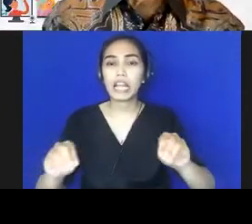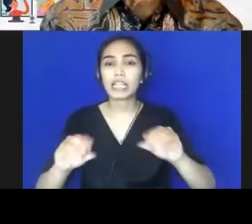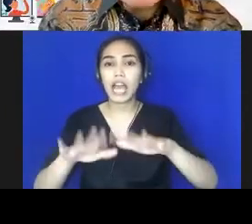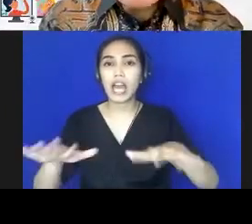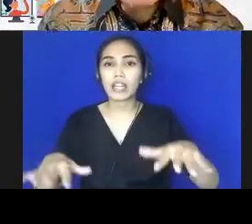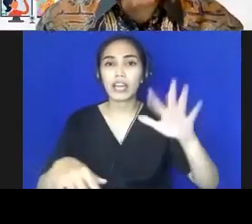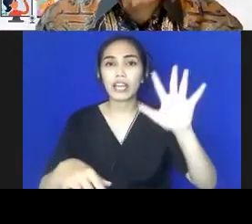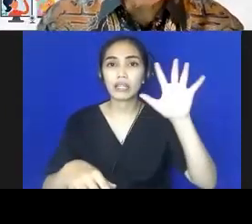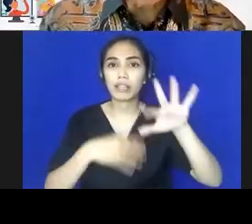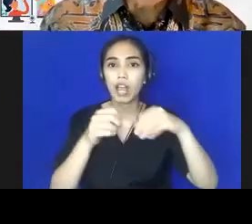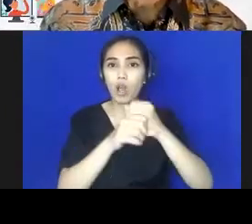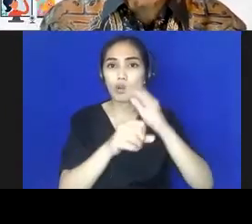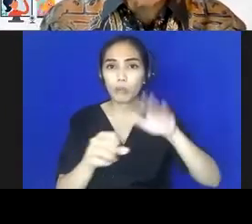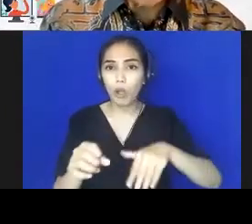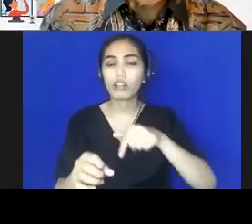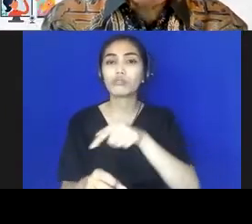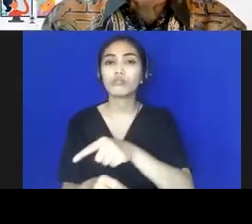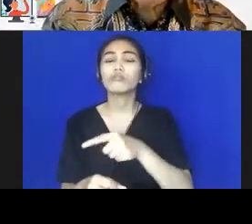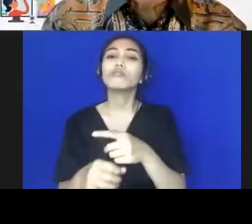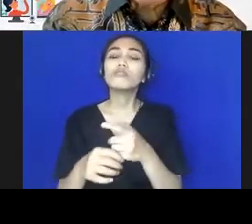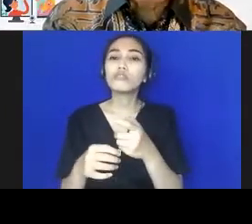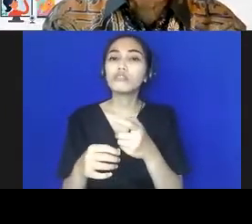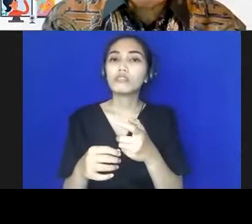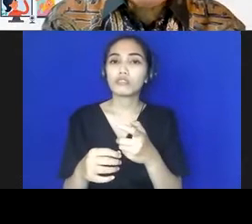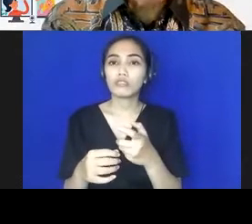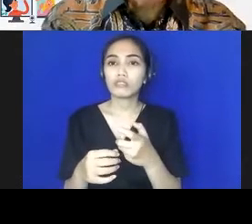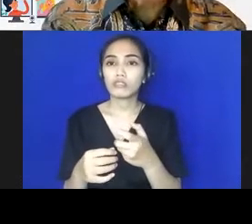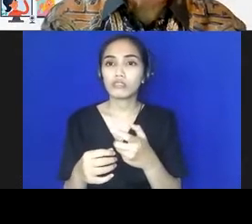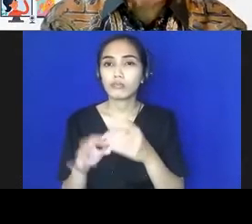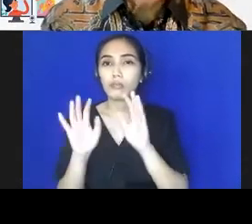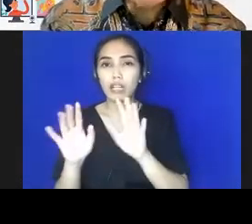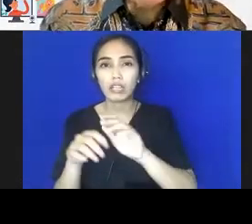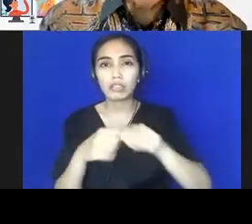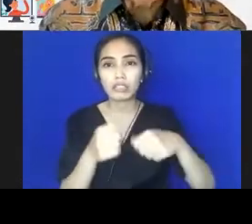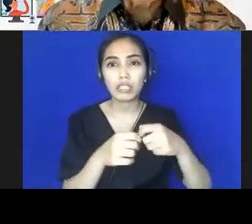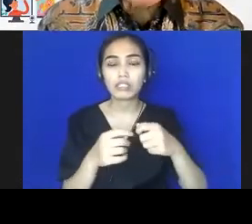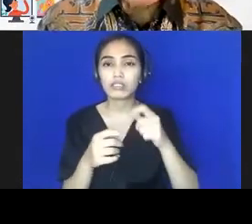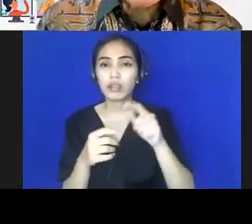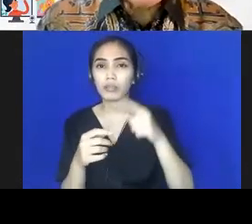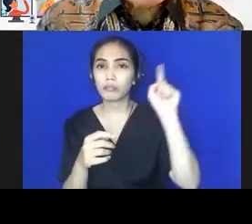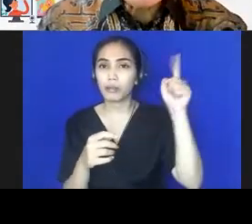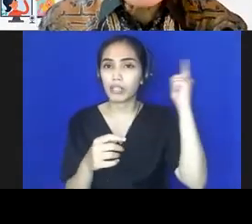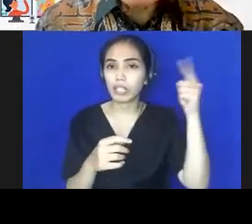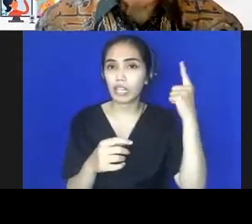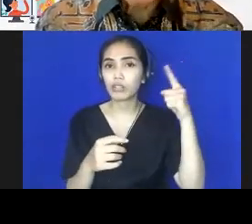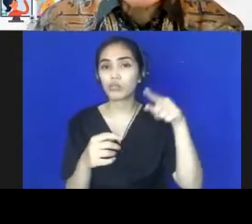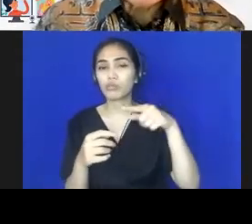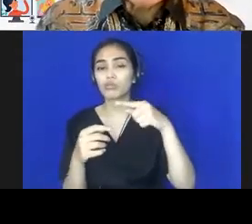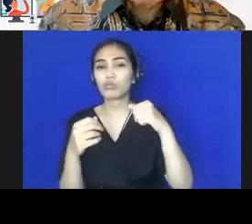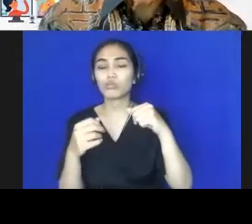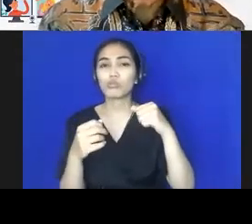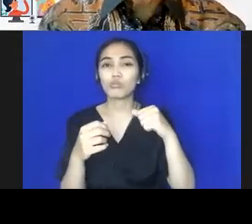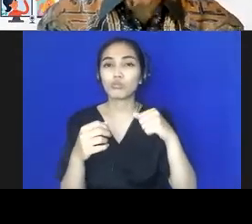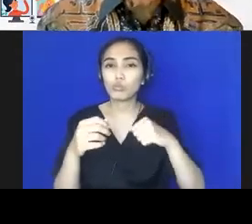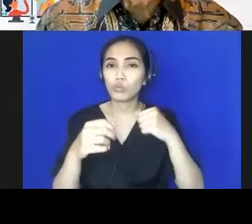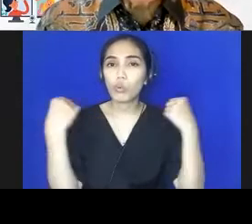terkait ikut ya, dan saya sebutkan di sini. Tapi menunjukkan sebetulnya intensi pemerintah cukup kuat. Tinggal pertanyaan besar,